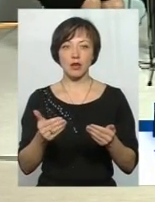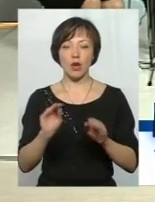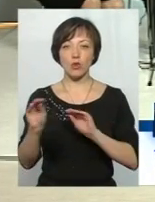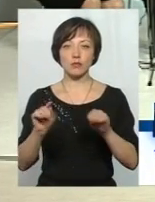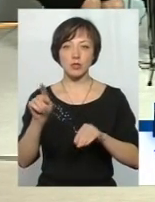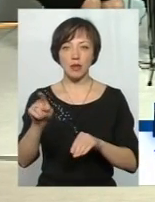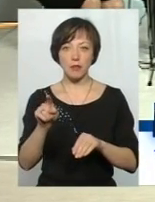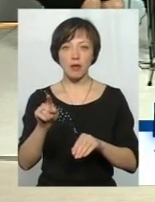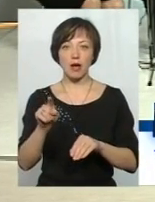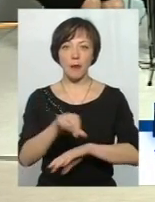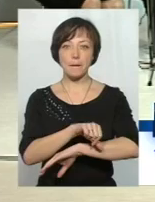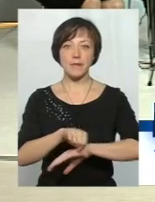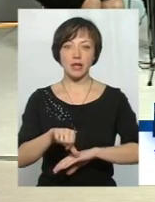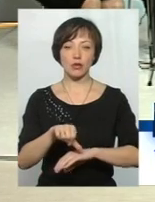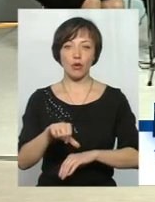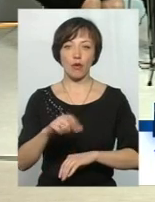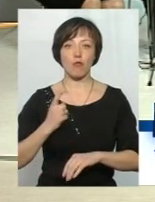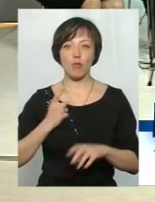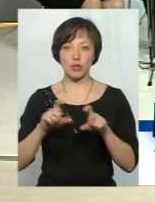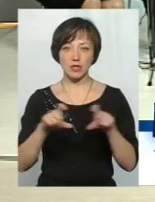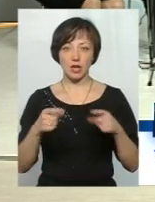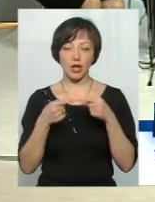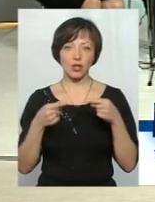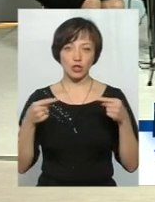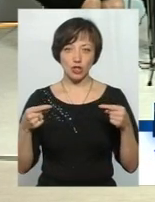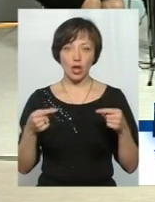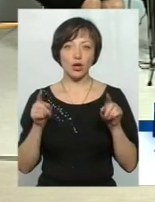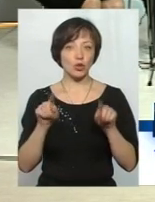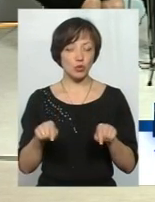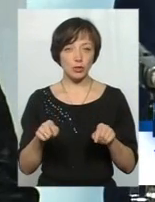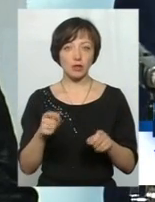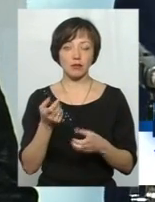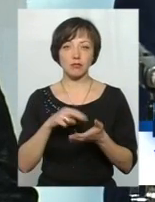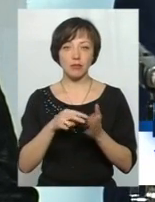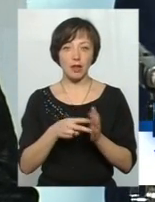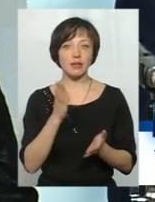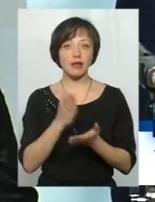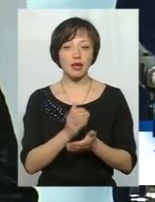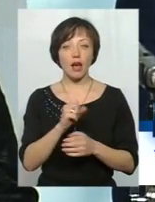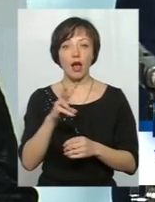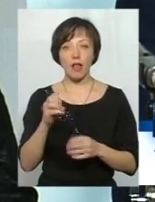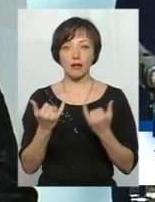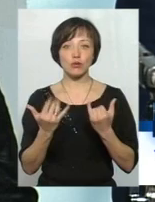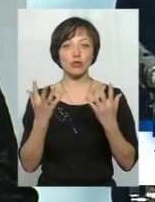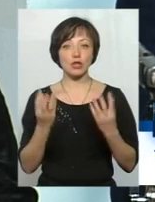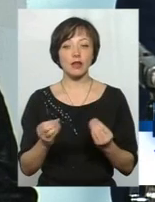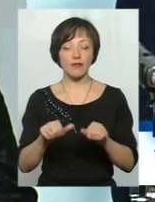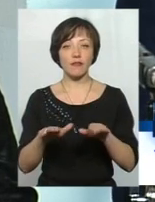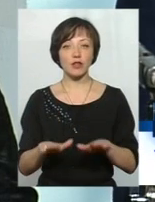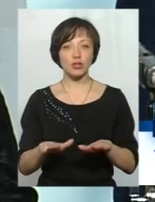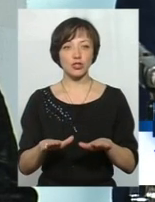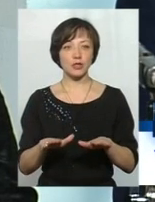митного поста і інше. Тобто, тут напрацювання вже є, але, як на сьогоднішній день вирішили,